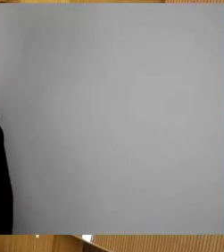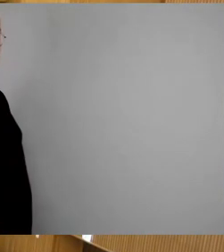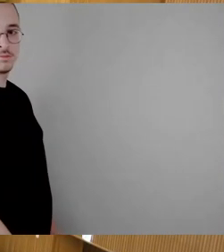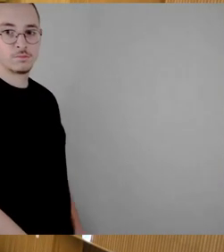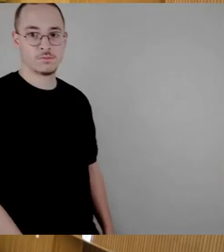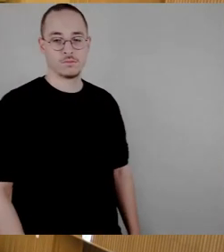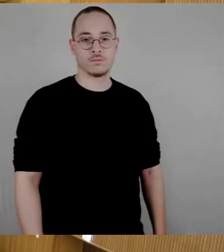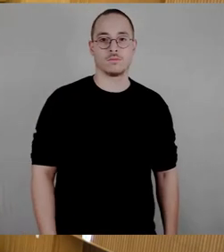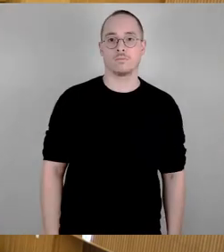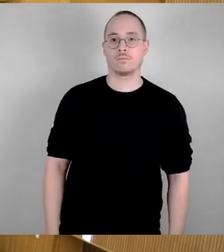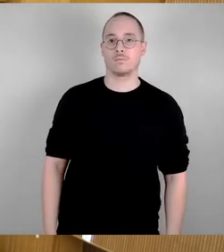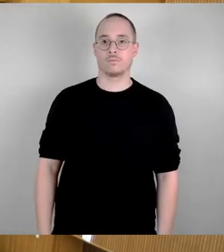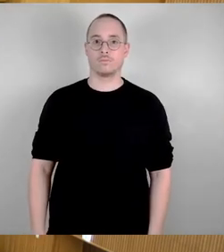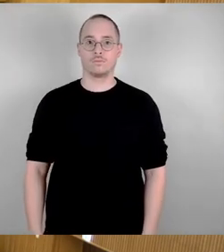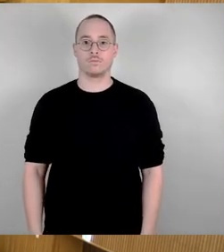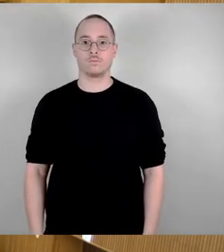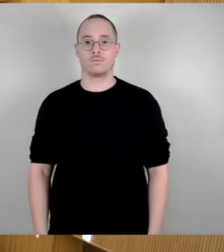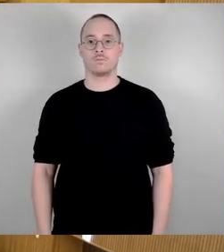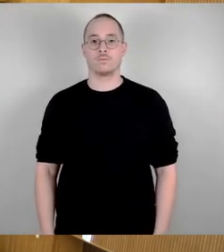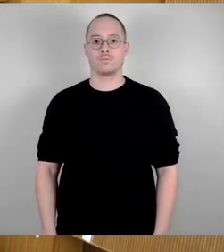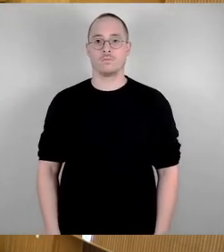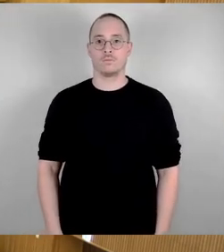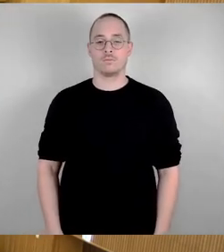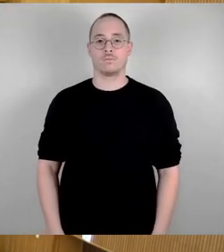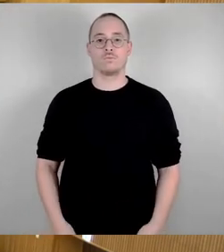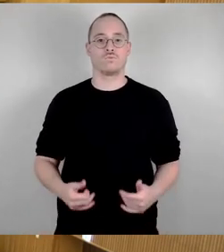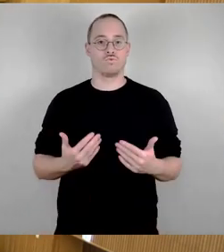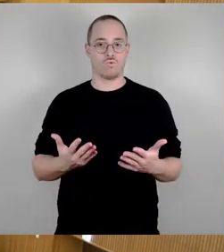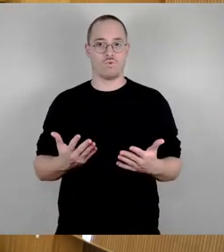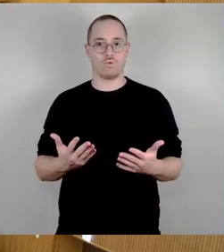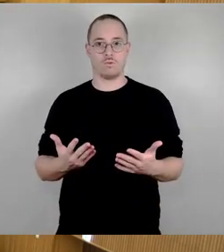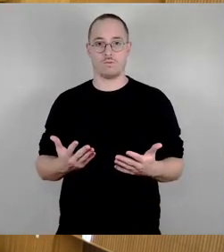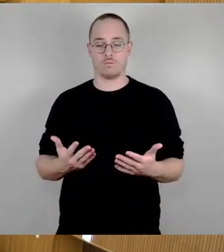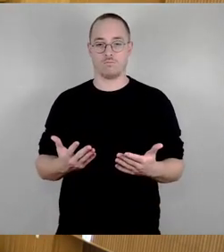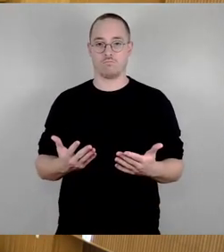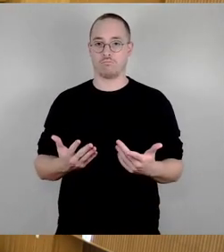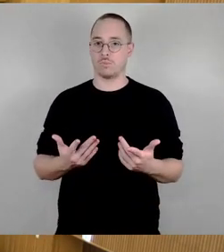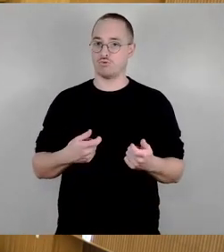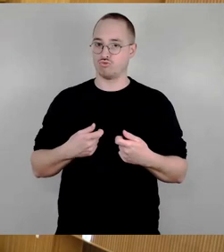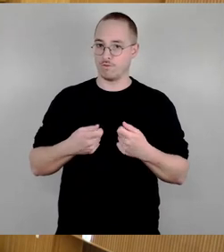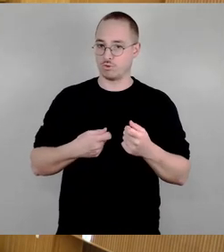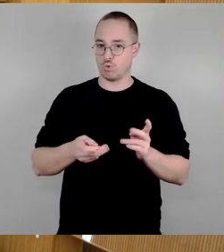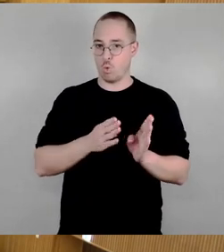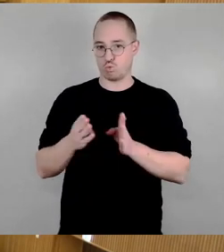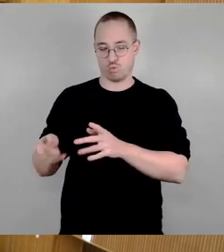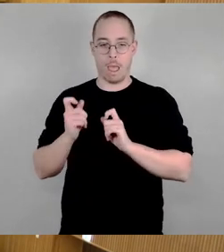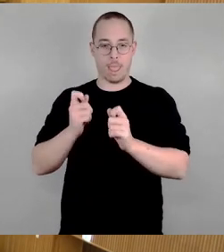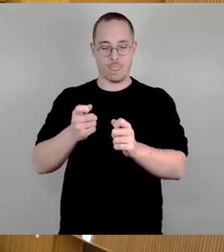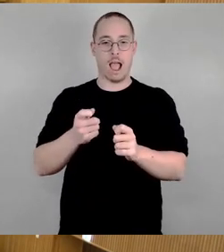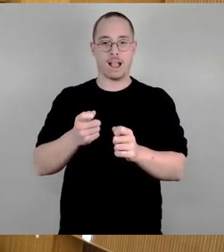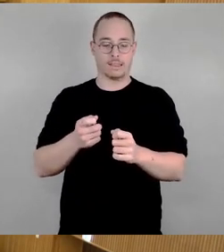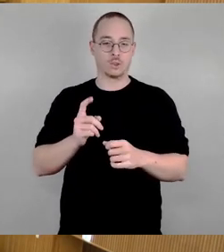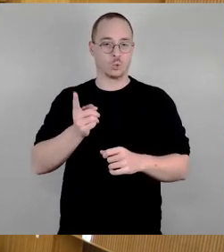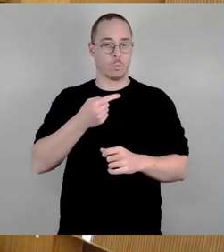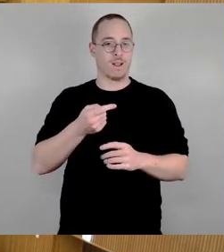Okay, über den Geschäftsordnungsantrag wurden wir dann vor der Abstimmung noch mal abstimmen. Jetzt machen wir erst mal weiter